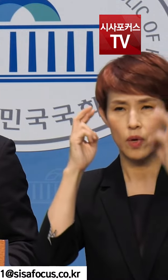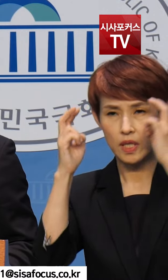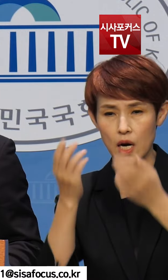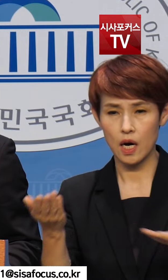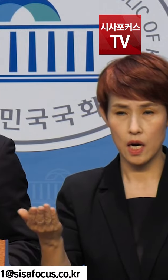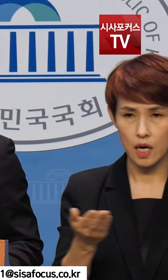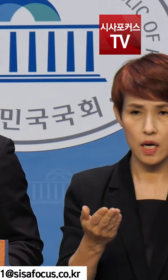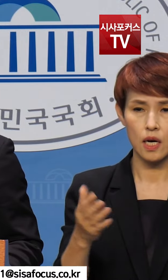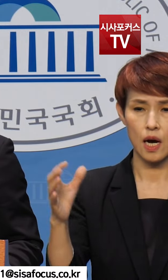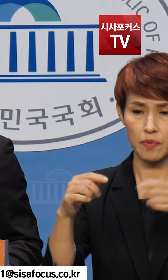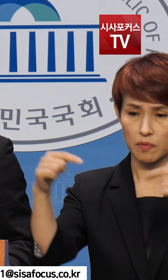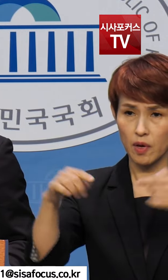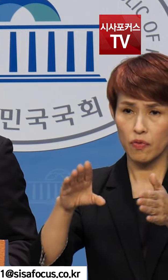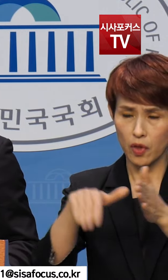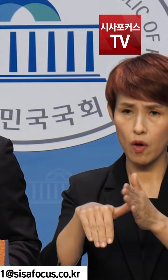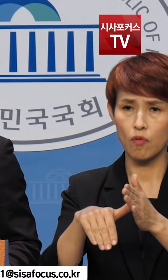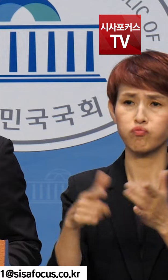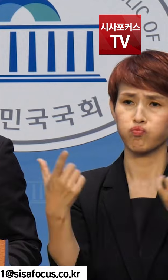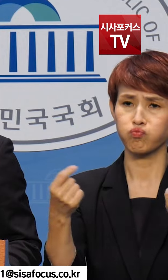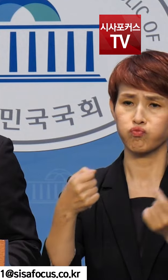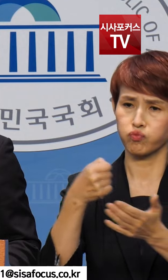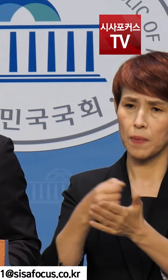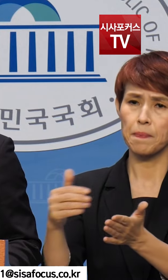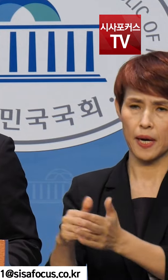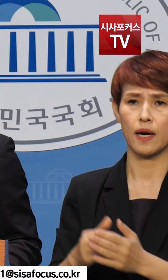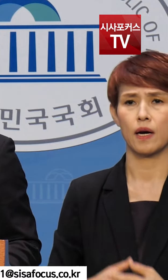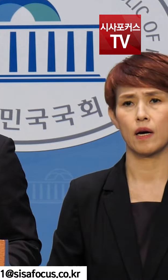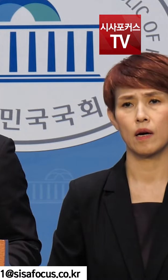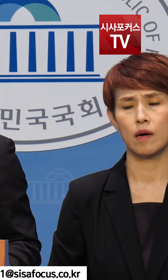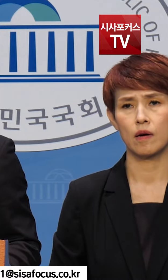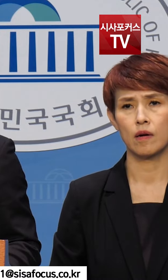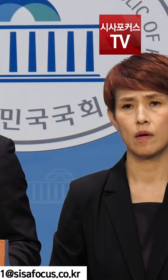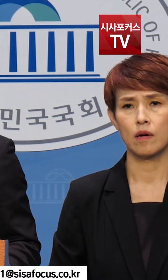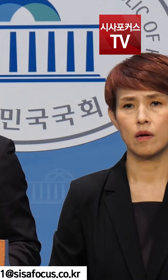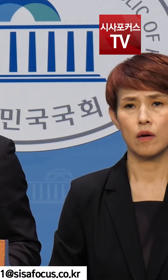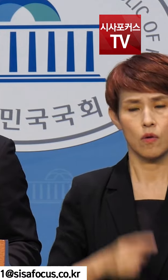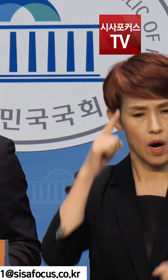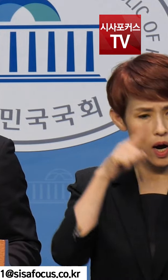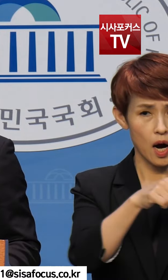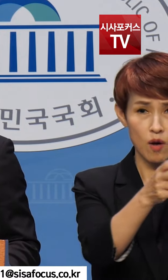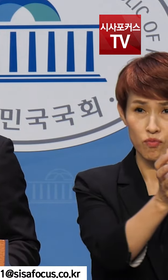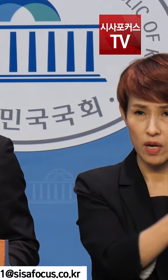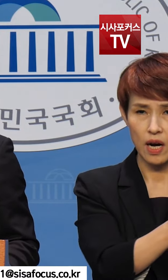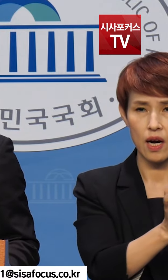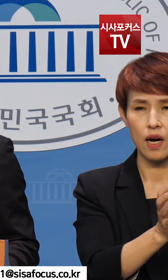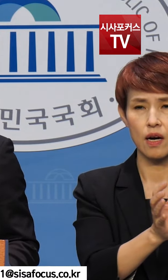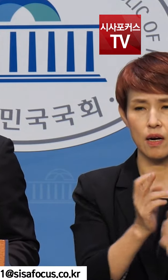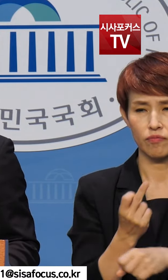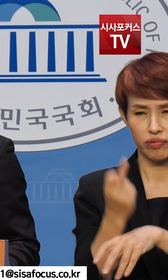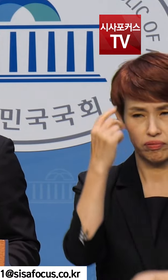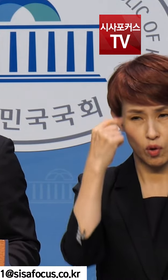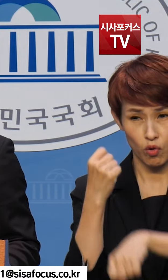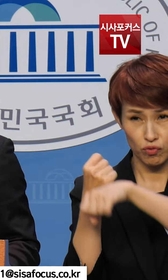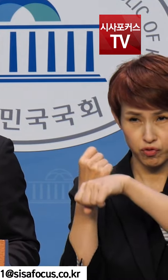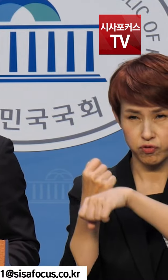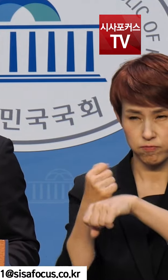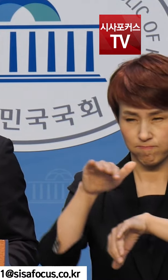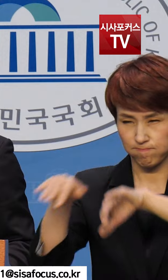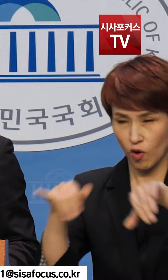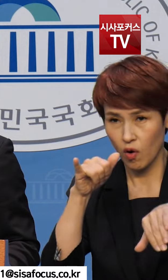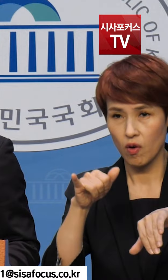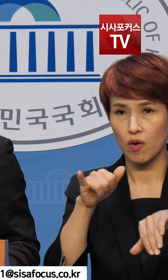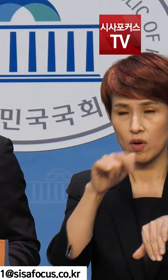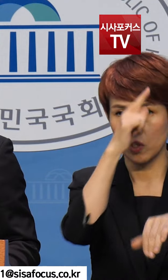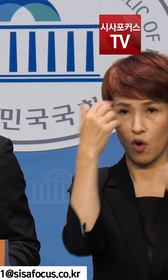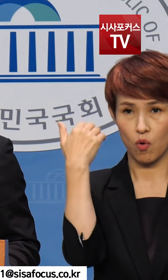협상에서 보장한 사항들이라고 합니다. 결국 과기정통부의 항우연 때리기는 정권에 조금이라도 반기를